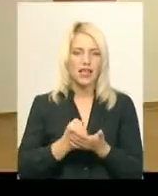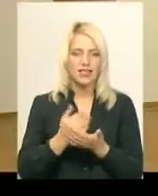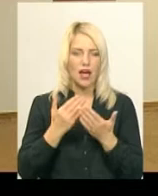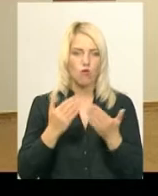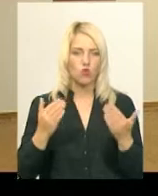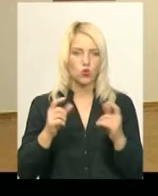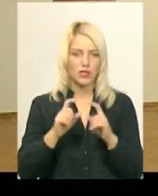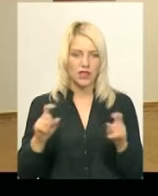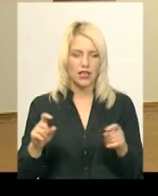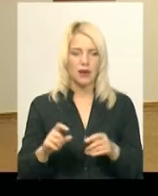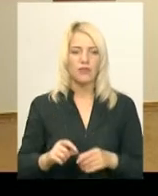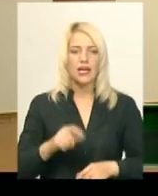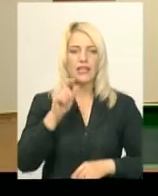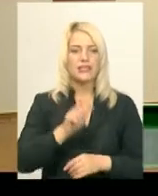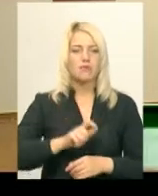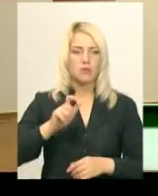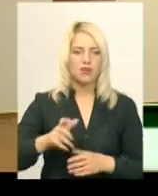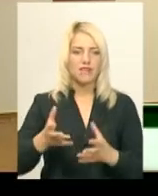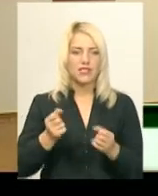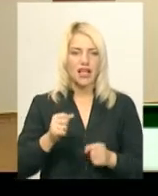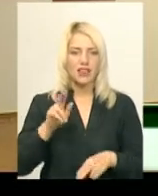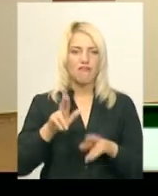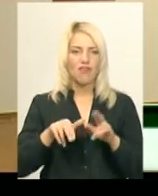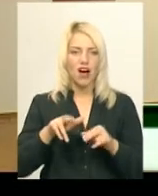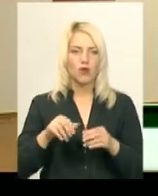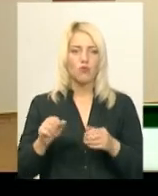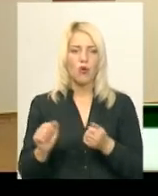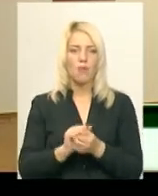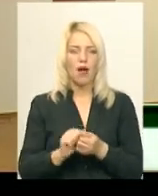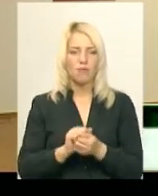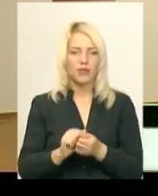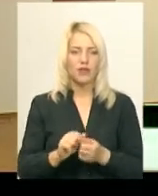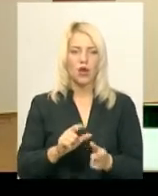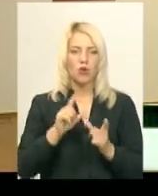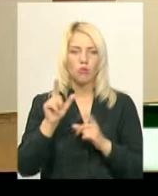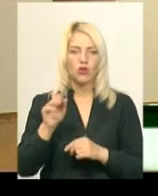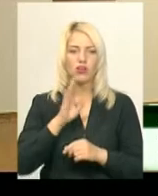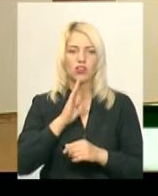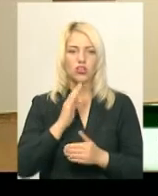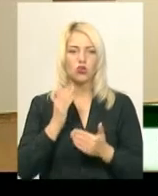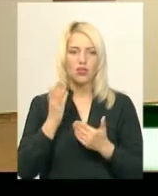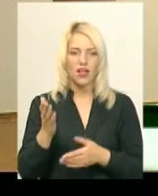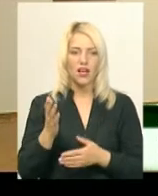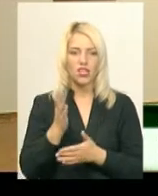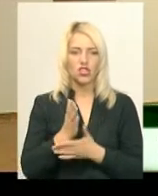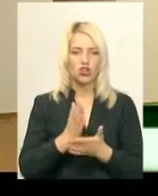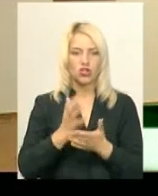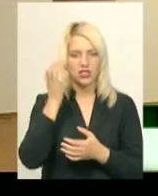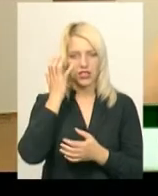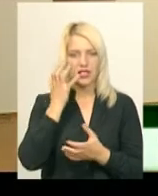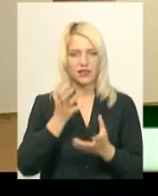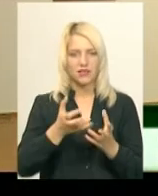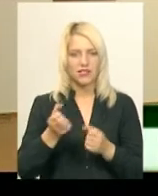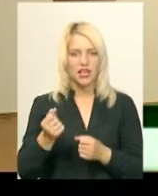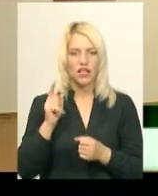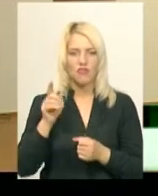Співробітники взяли фарбу та папір, поїхали до неї, і хліб, чорну буханку хліба. І